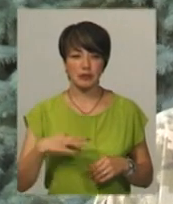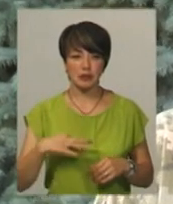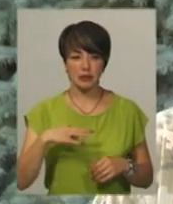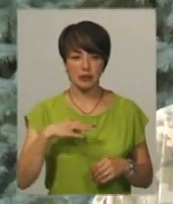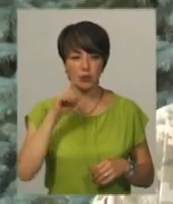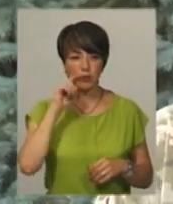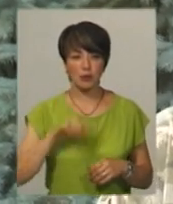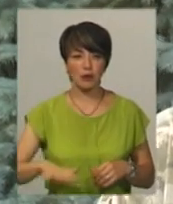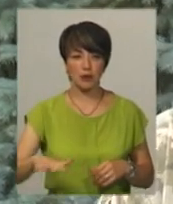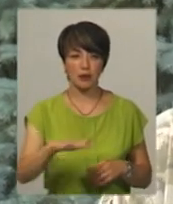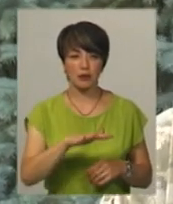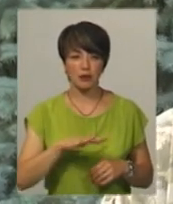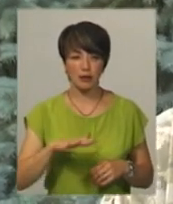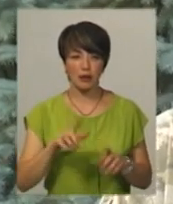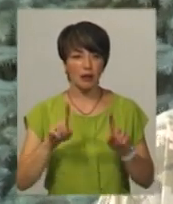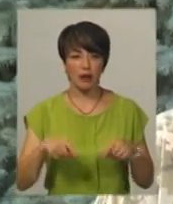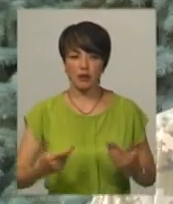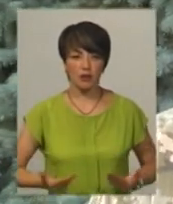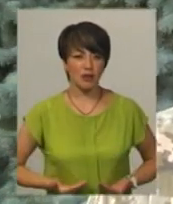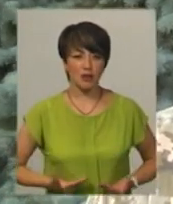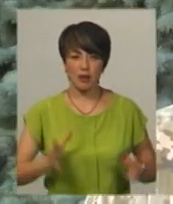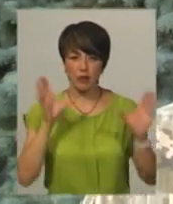навіть не прожили,